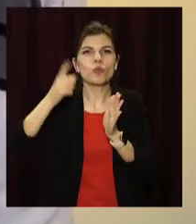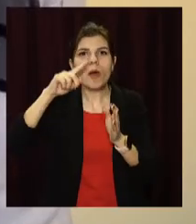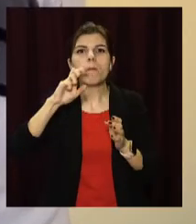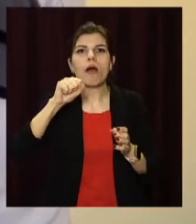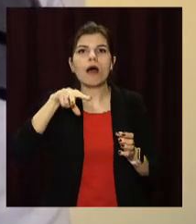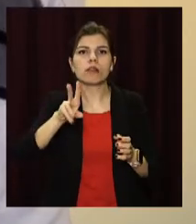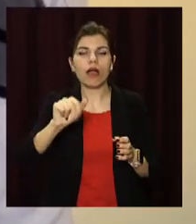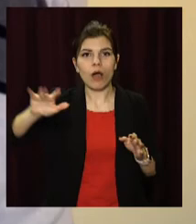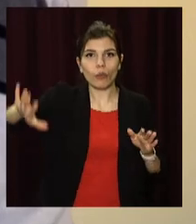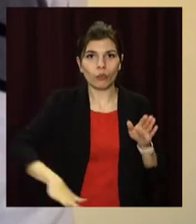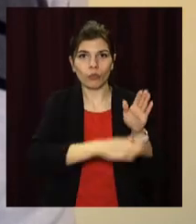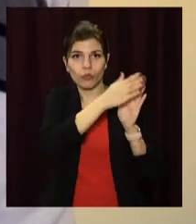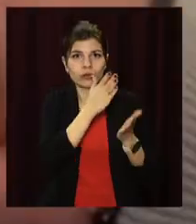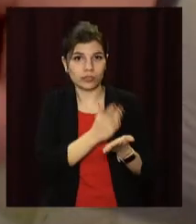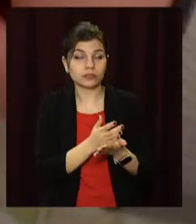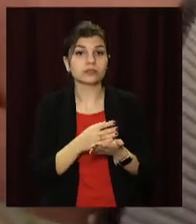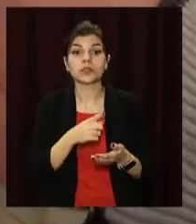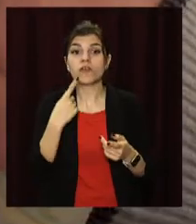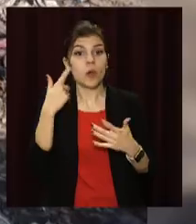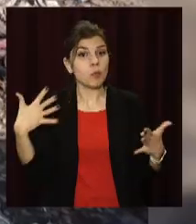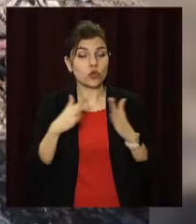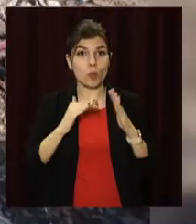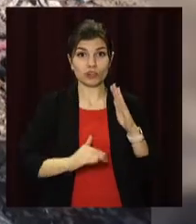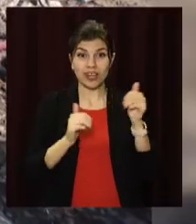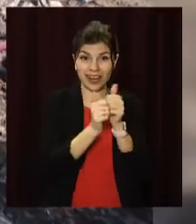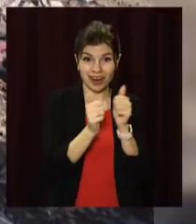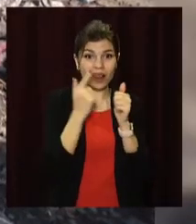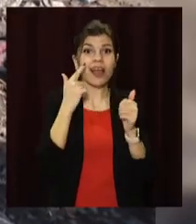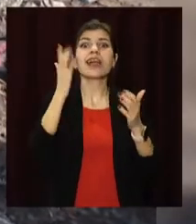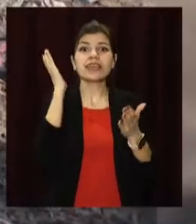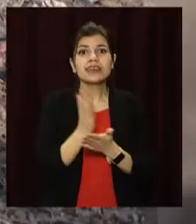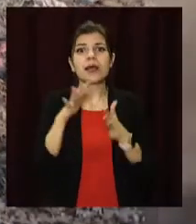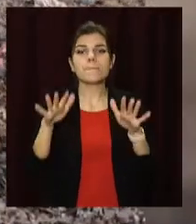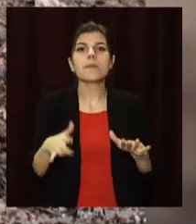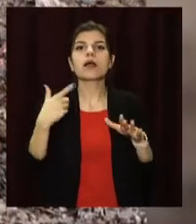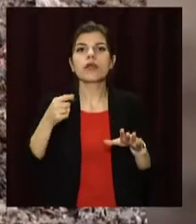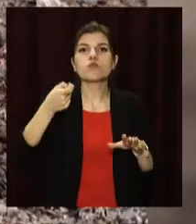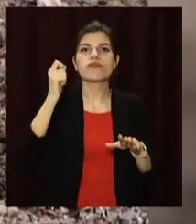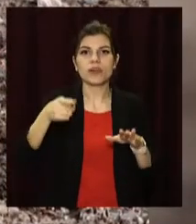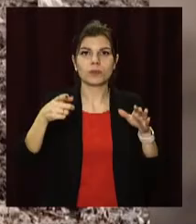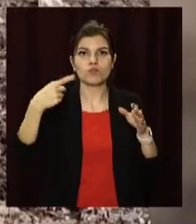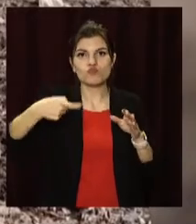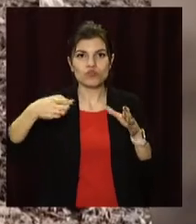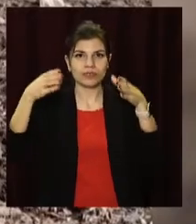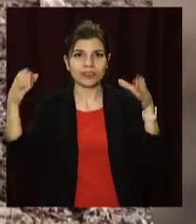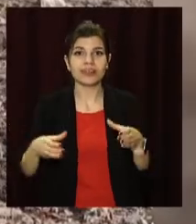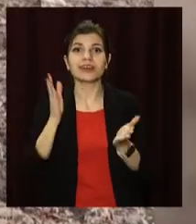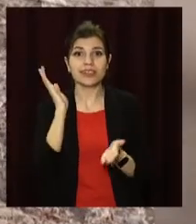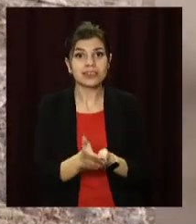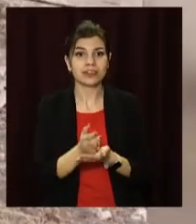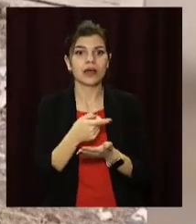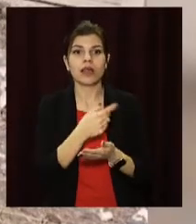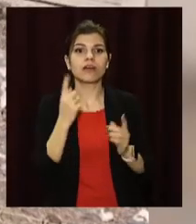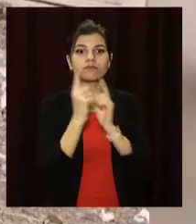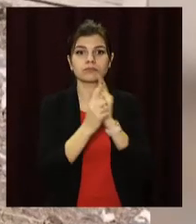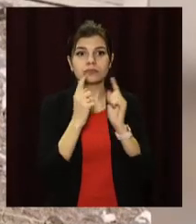Зазвичай звалища виникають поблизу приватного сектору, хоча й є місця для збирання побутових відходів і компанія, яка їх вивозить